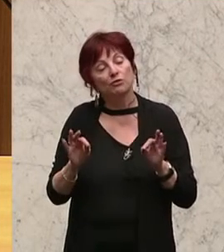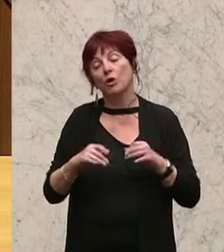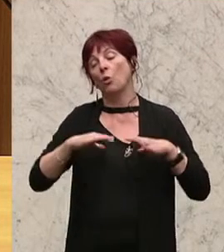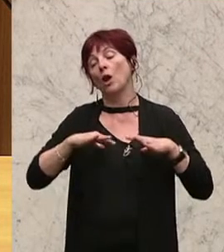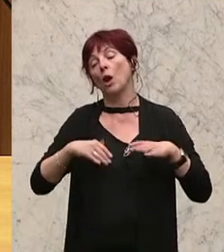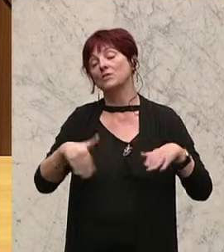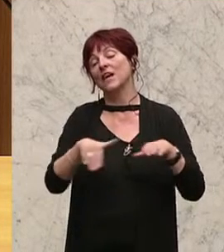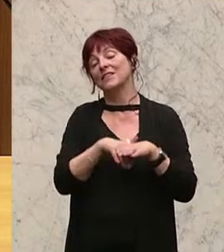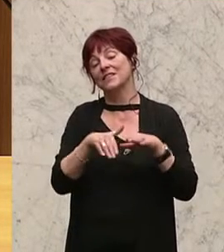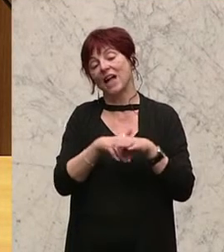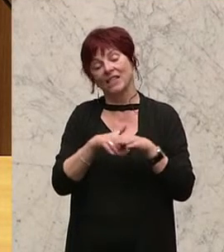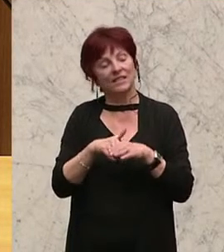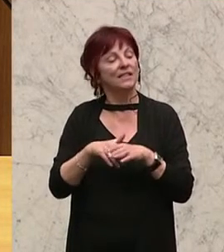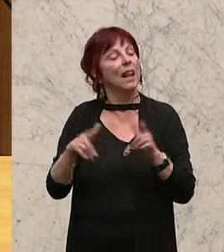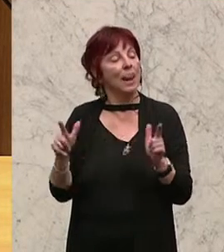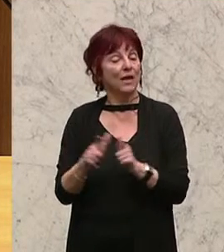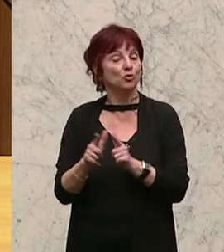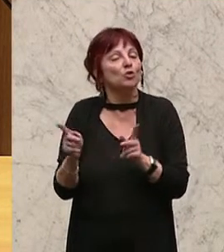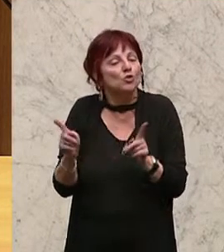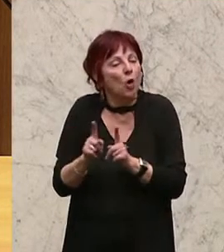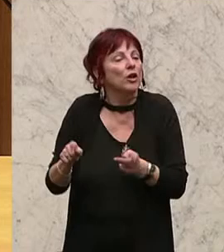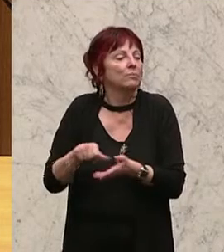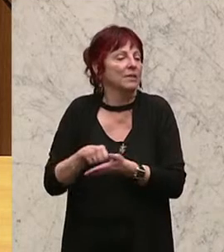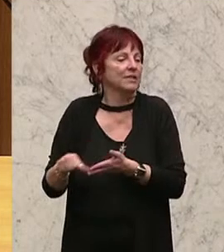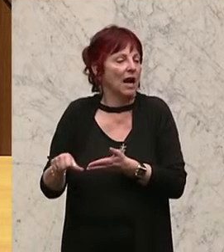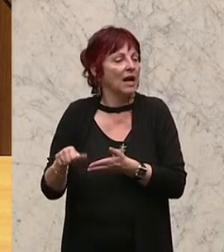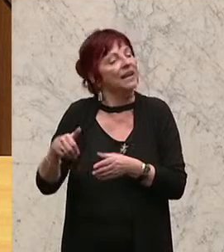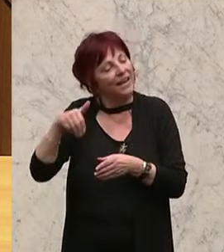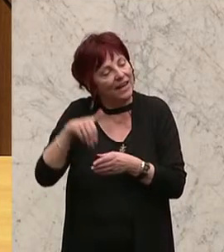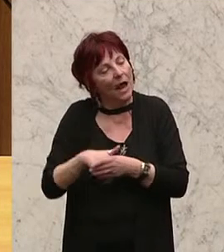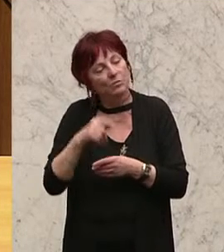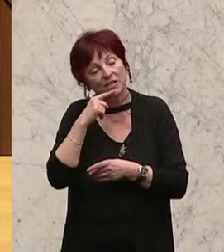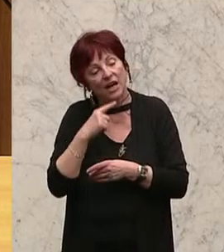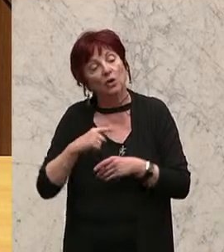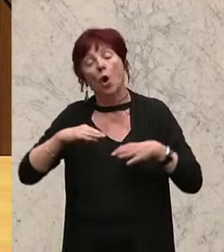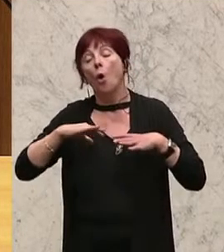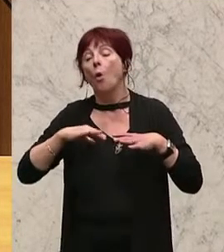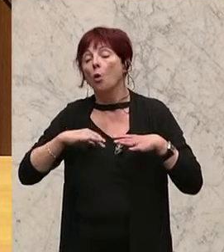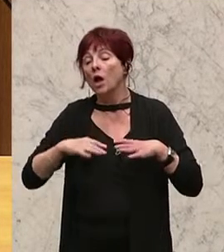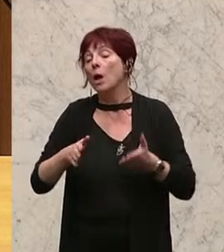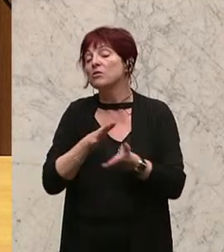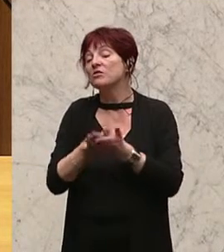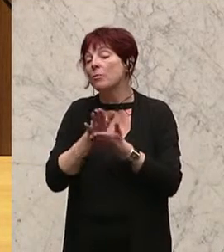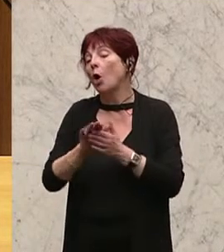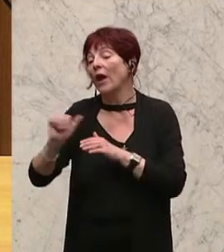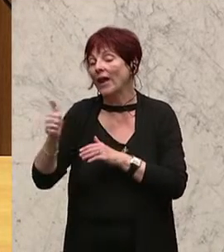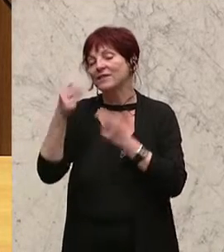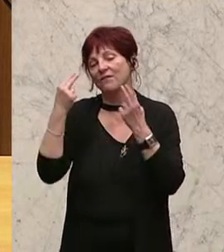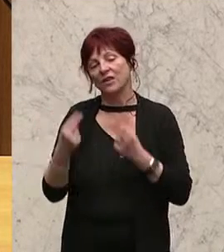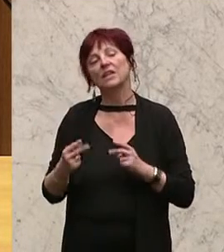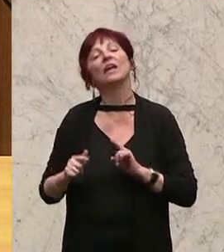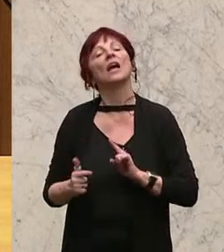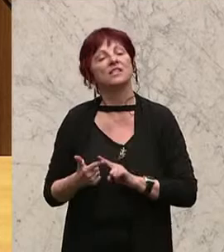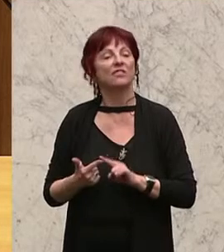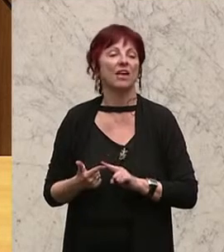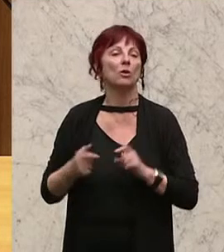eine Klarstellung, die zum Ausdruck bringt, dass der Urlaubsverbrauch den Vorrang gegenüber einer finanziellen Abgeltung hat. Meine